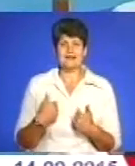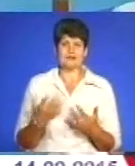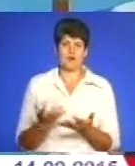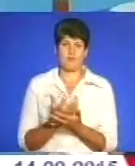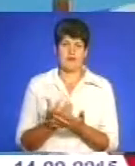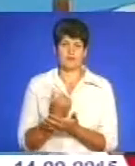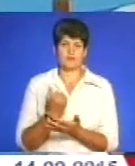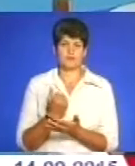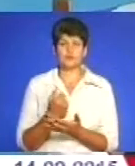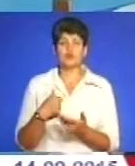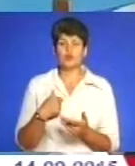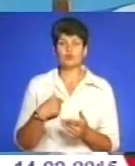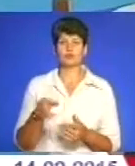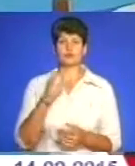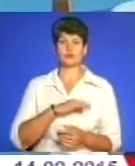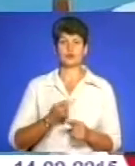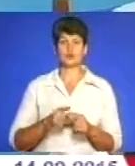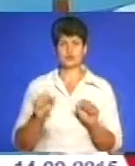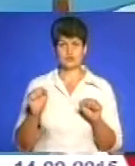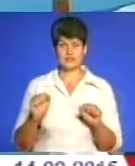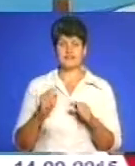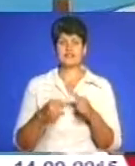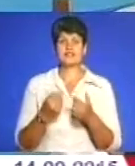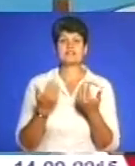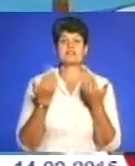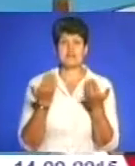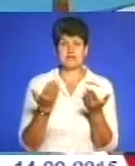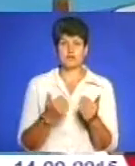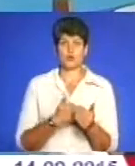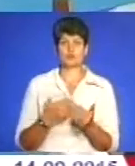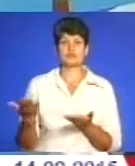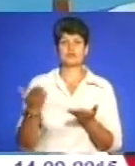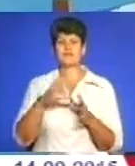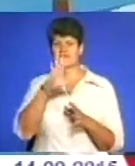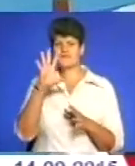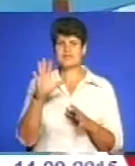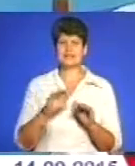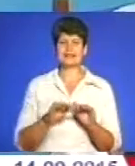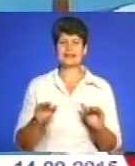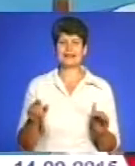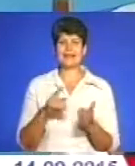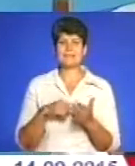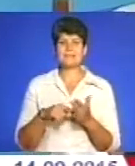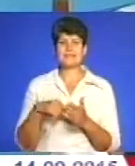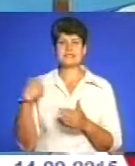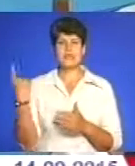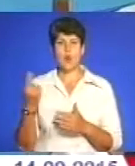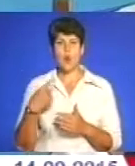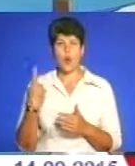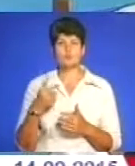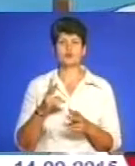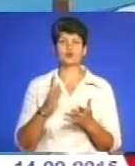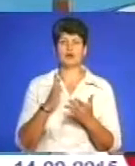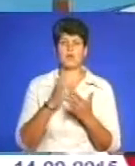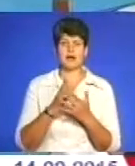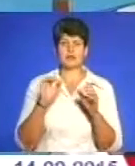скориставшись цією нагодою і через вас, я хочу запросити всіх дітей міста і не лише міста області, хто має можливість